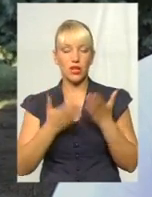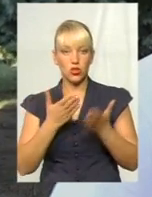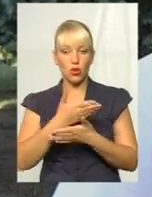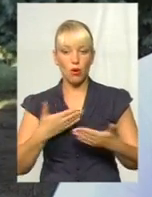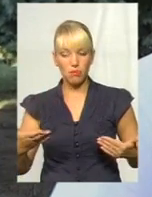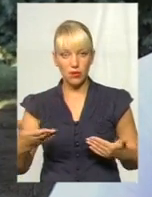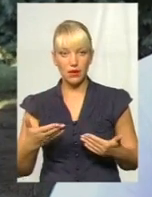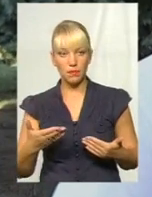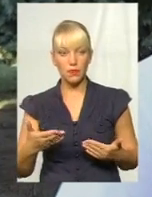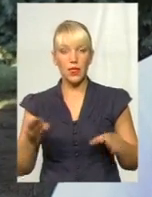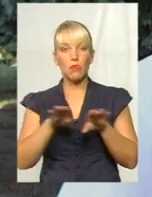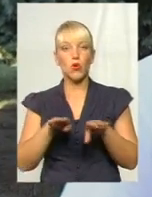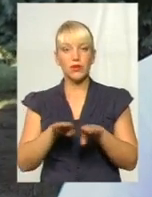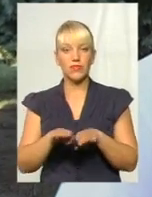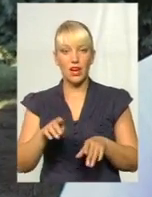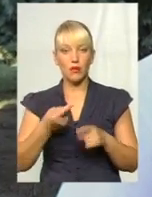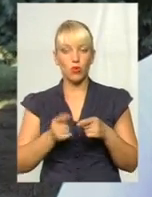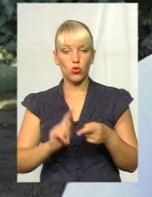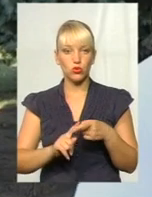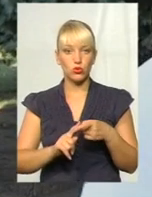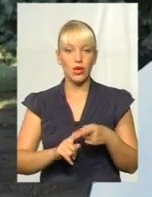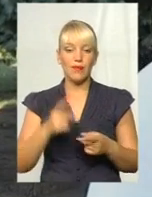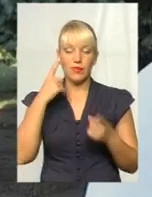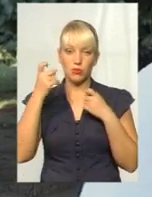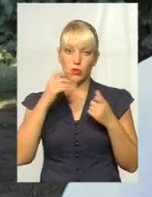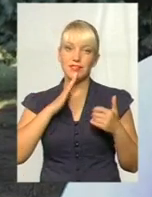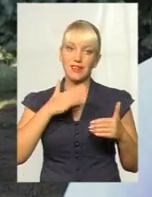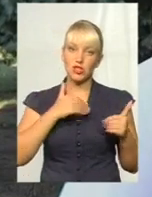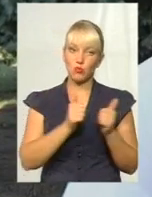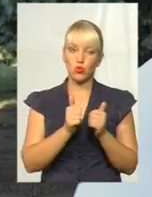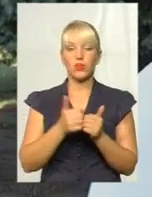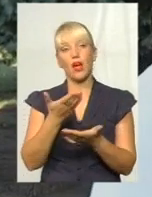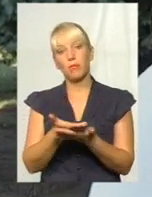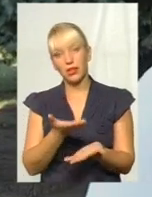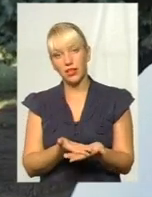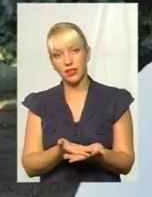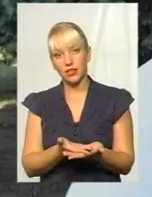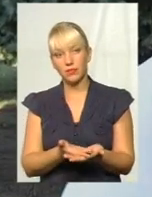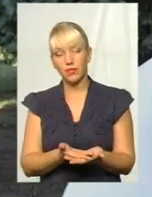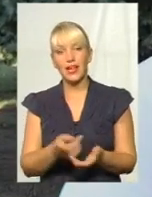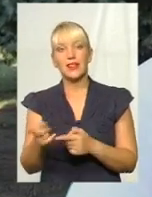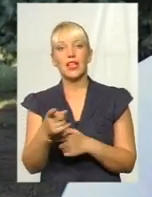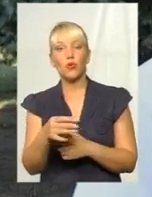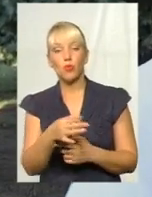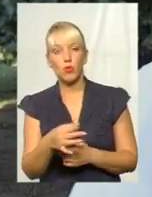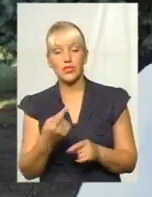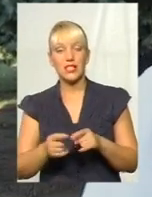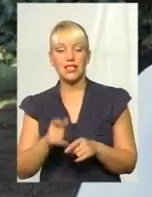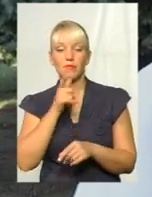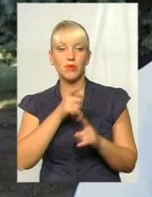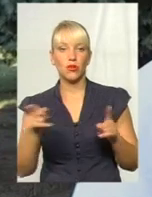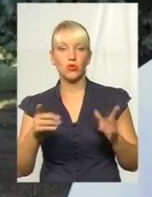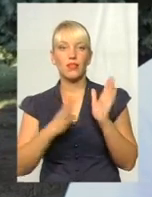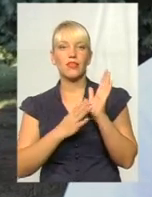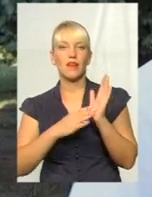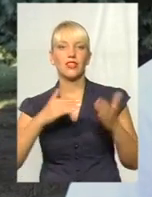порівняємо навіть цю інформацію з нашими сусідами, наприклад, Тернопільська область. За цей період дев'ять